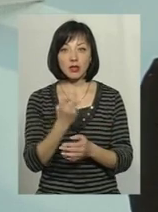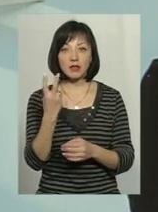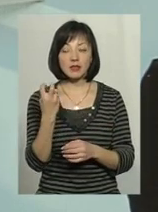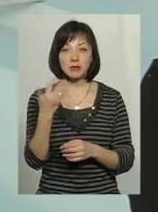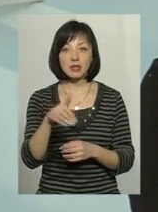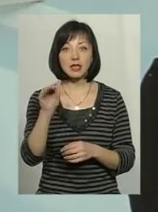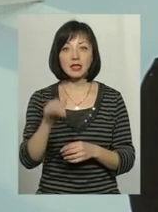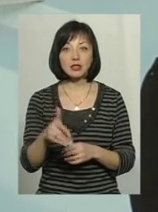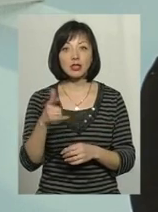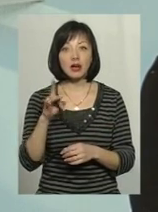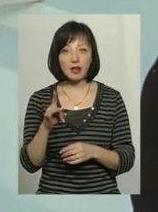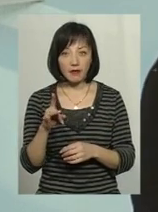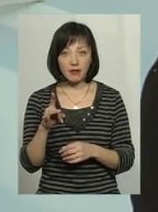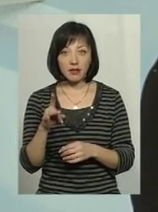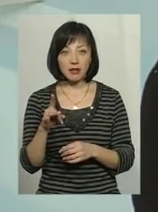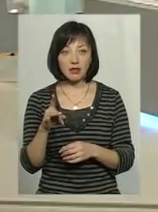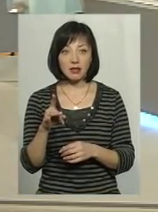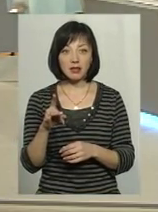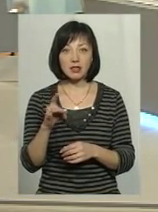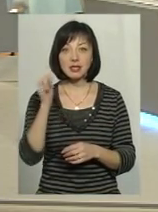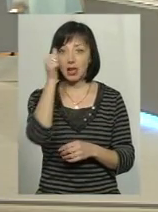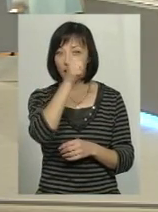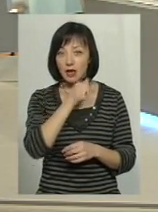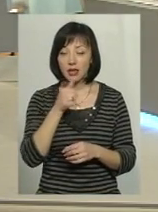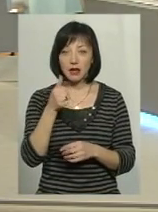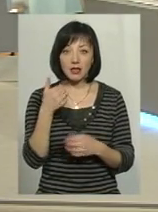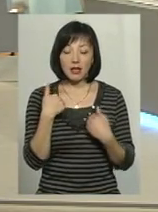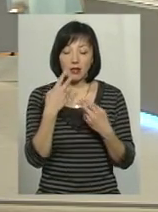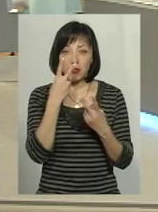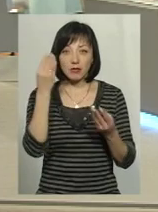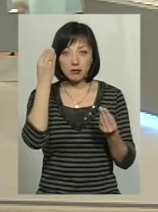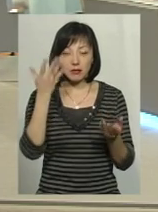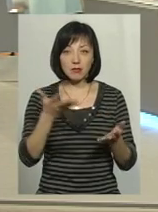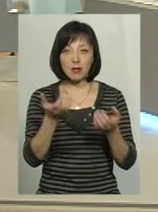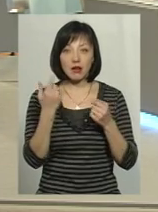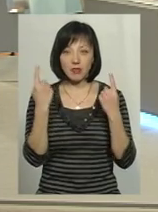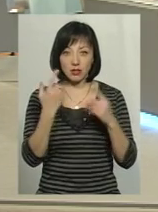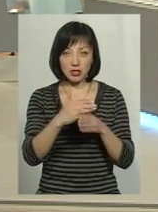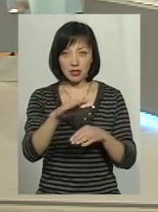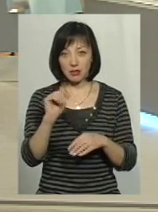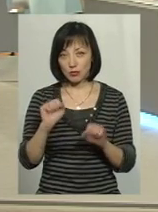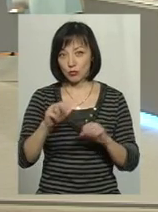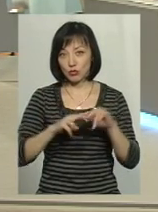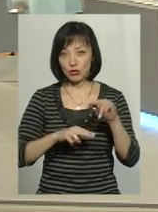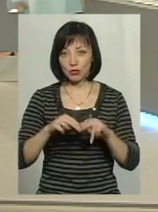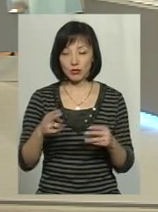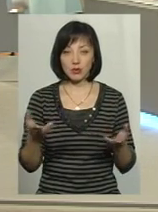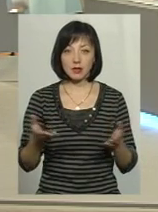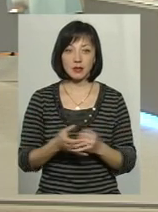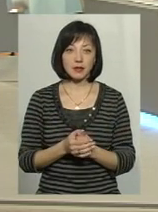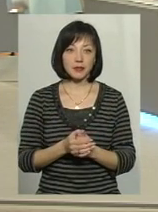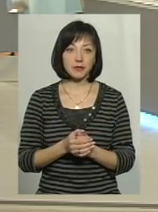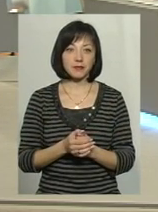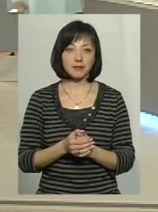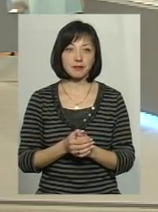тисяч гривень, я логіки не бачу в тому, для чого людині брати такі величезні кредити. Можливо б бути? Абсолютно. Ну,